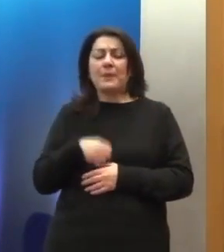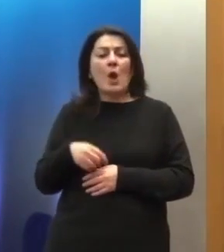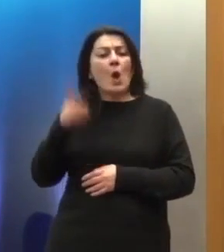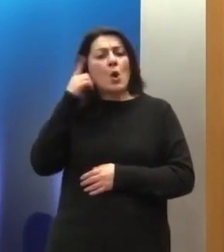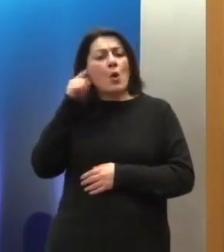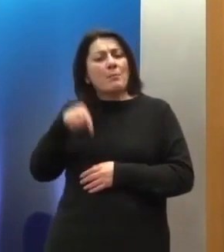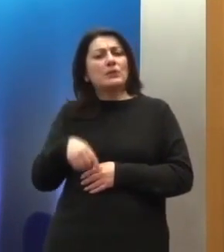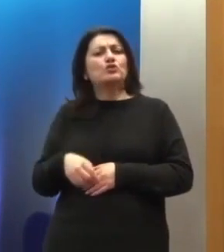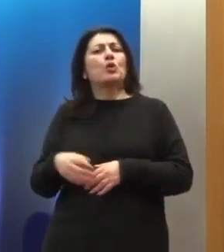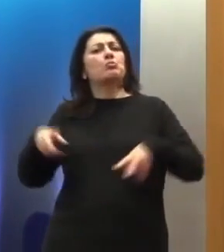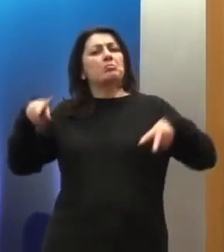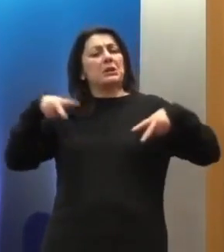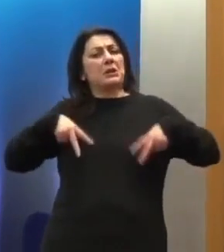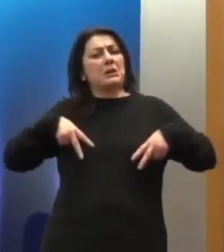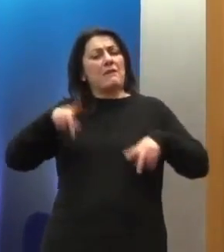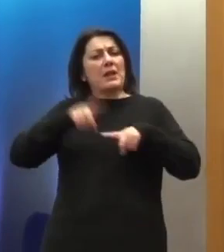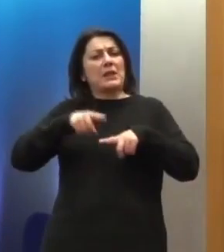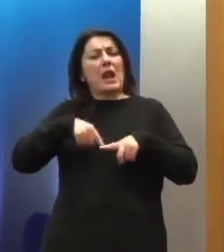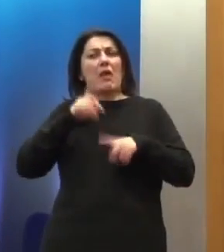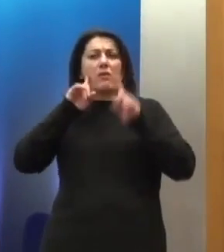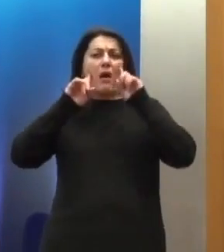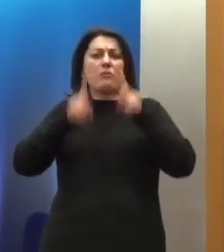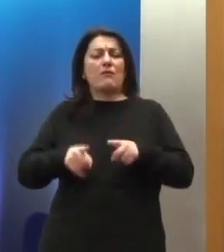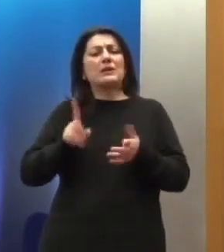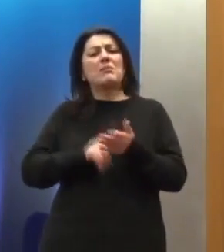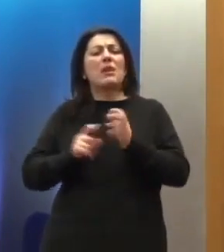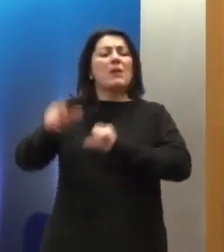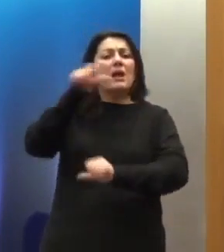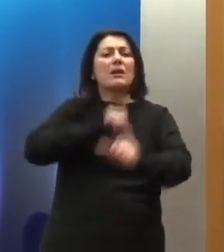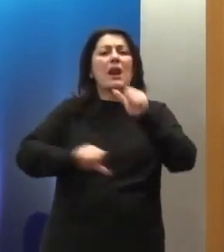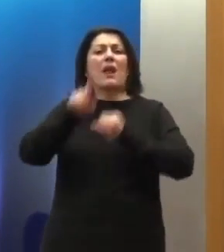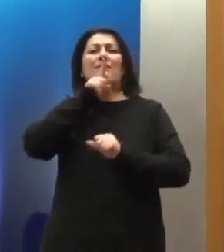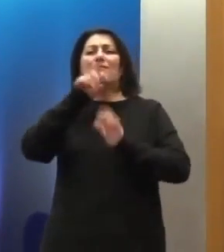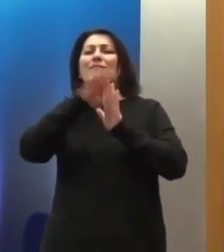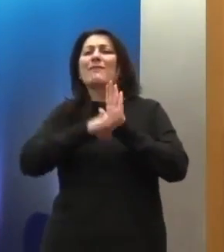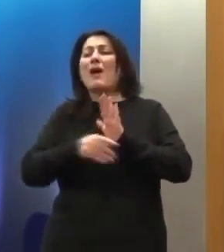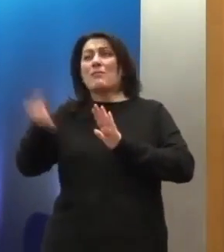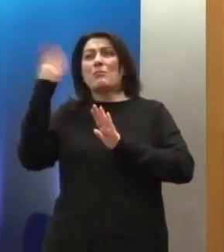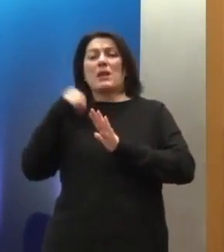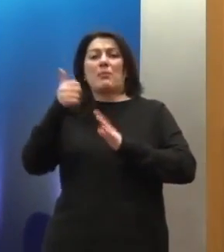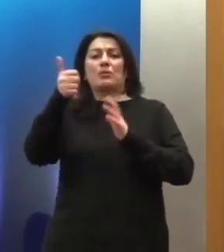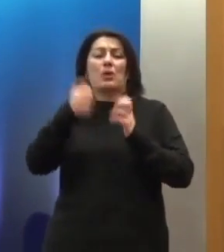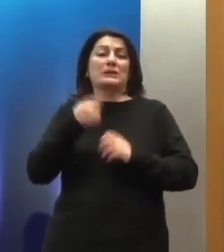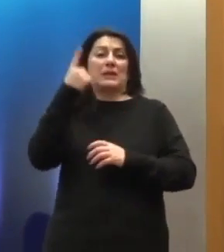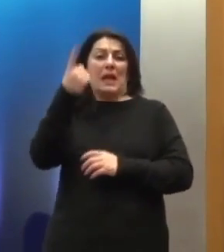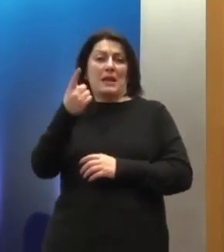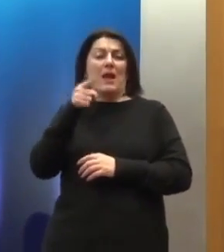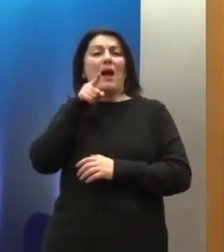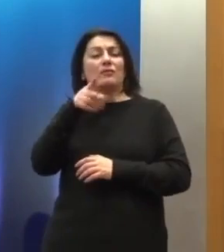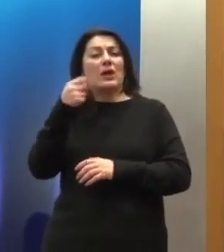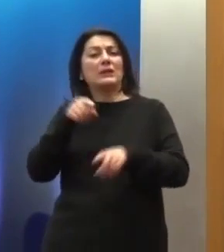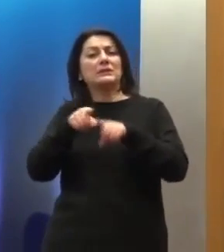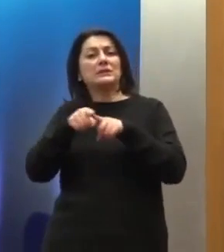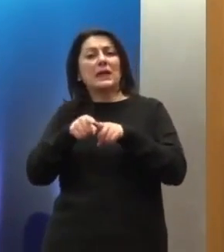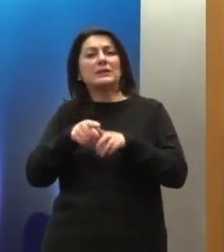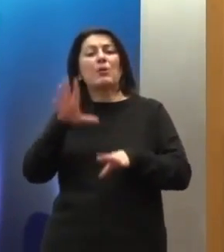χάρτη είναι ίσως το σημαντικότερο βήμα στα προσχώρησης σε κείμενα ανθρωπίνων δικαιωμάτων που έχει